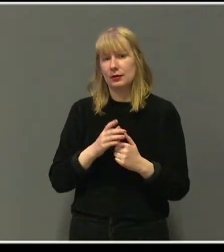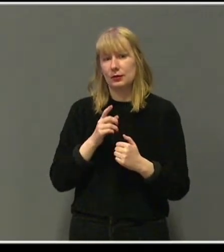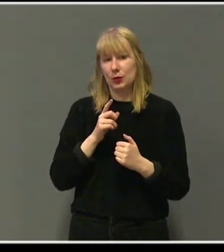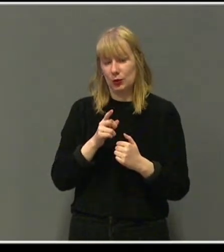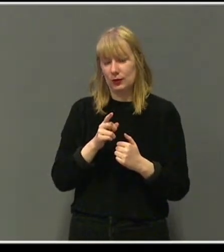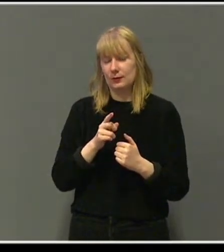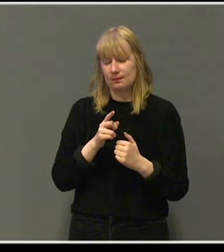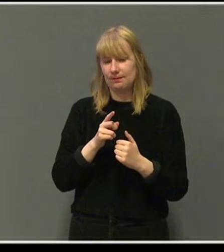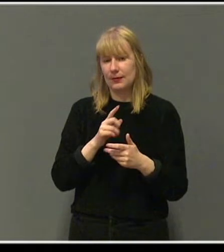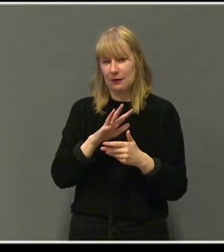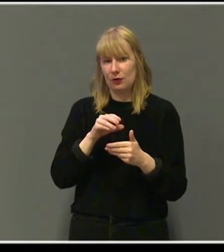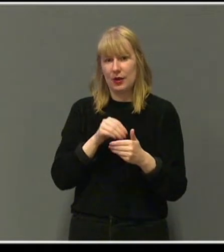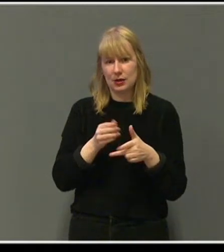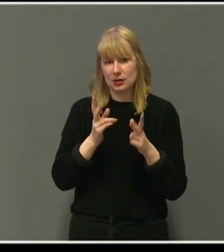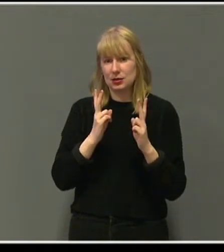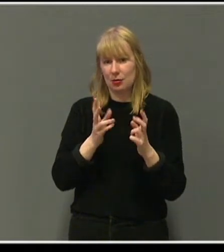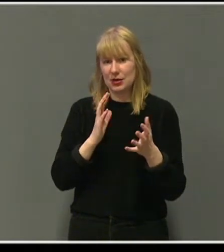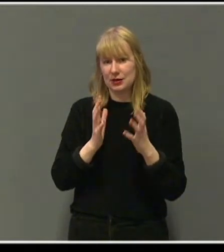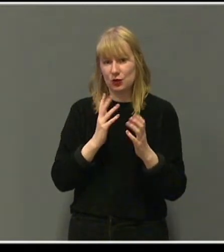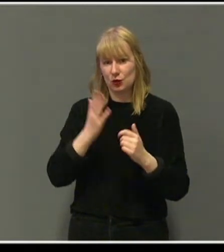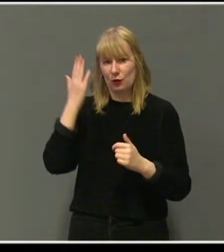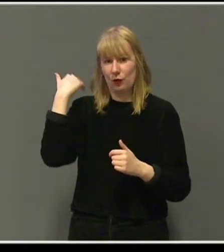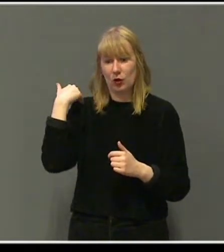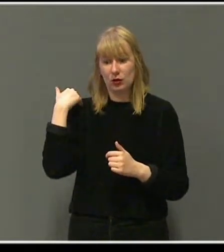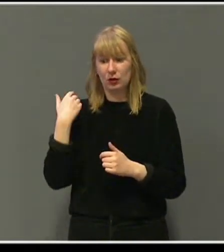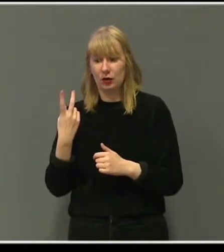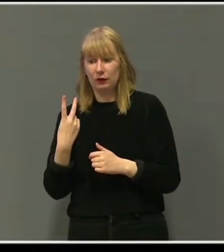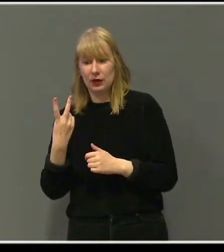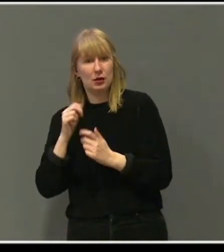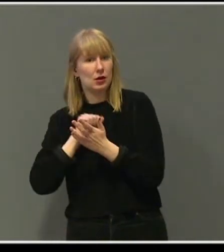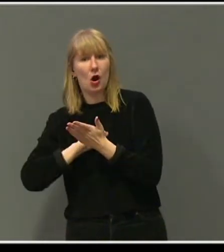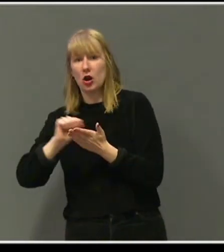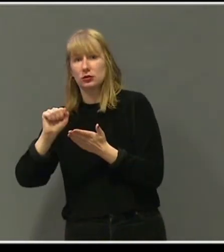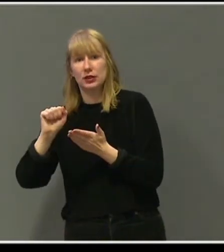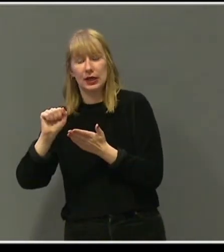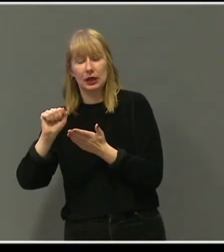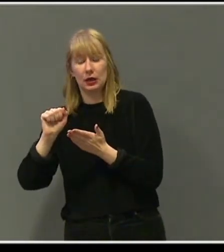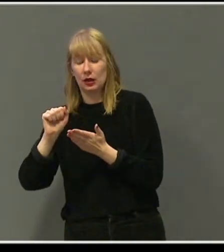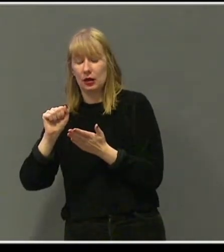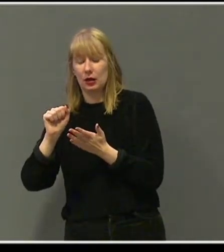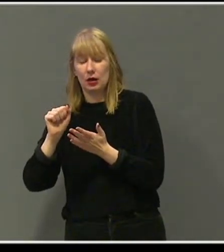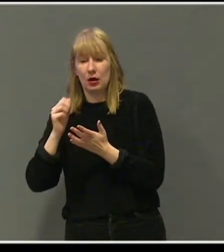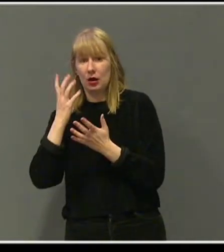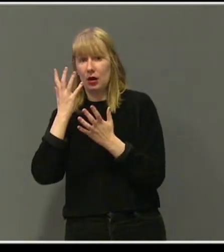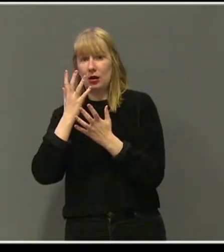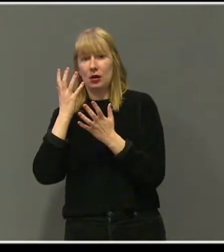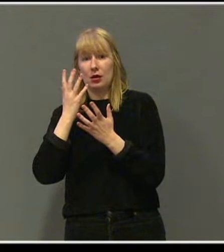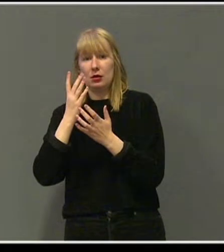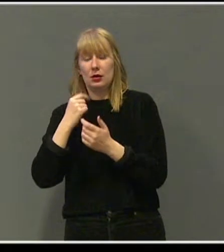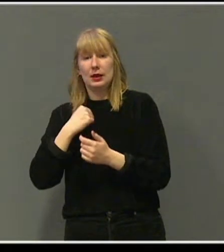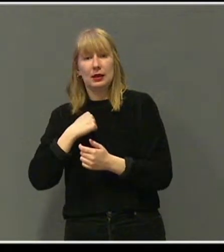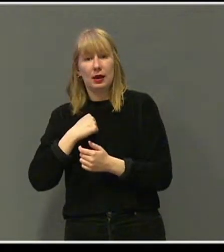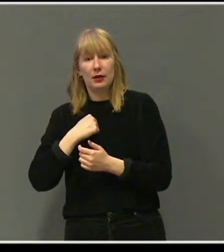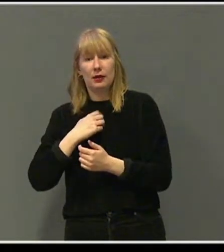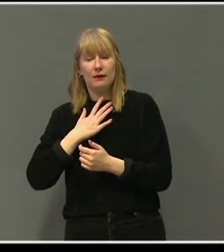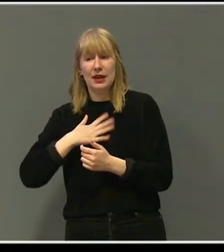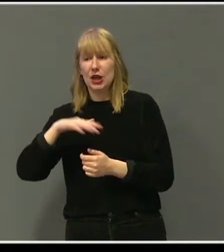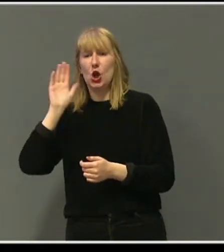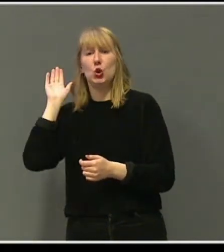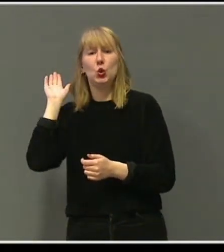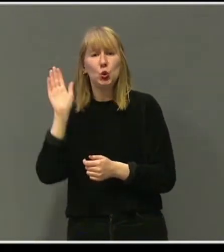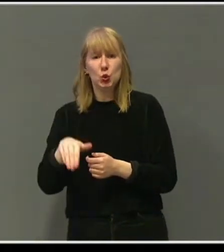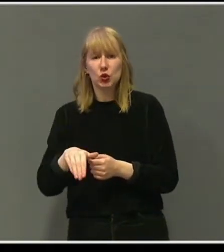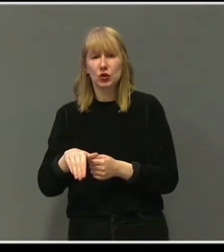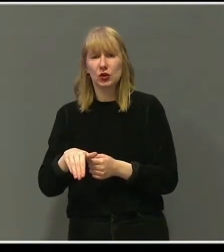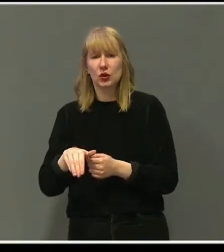vært med på før. Det hadde ikke vi. Det var surrealistisk. Jeg hadde bare lyst til å storme ut av det